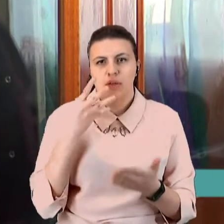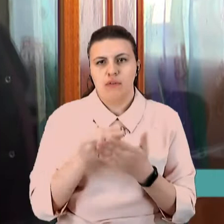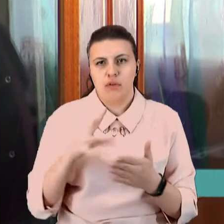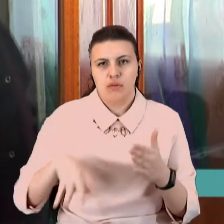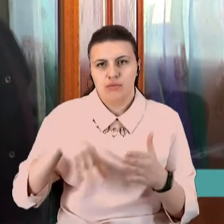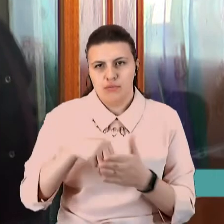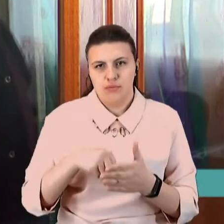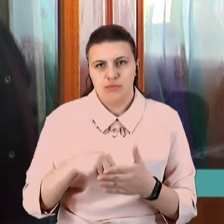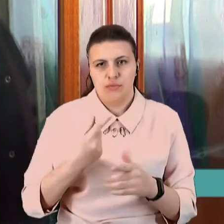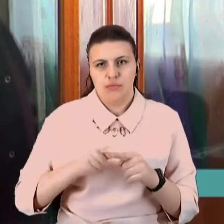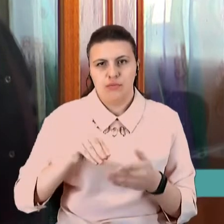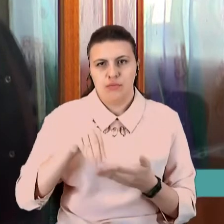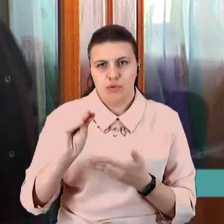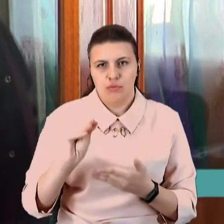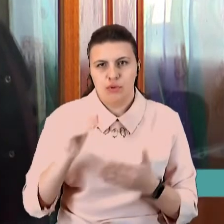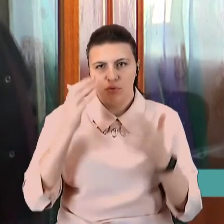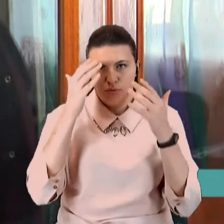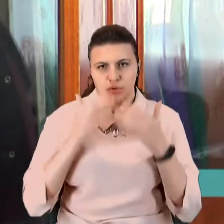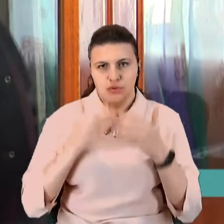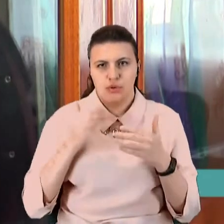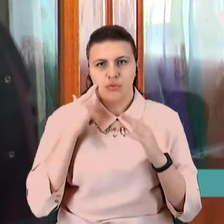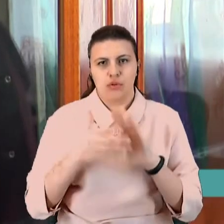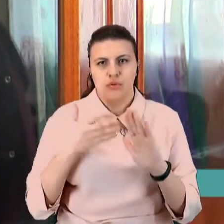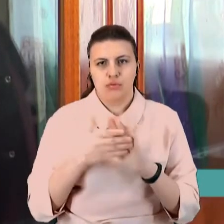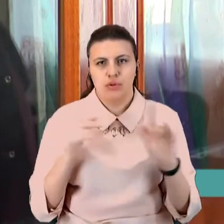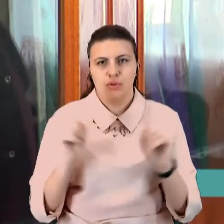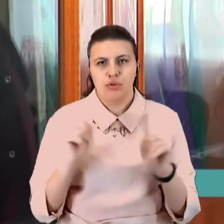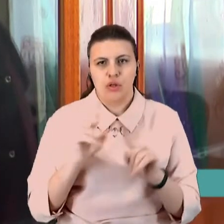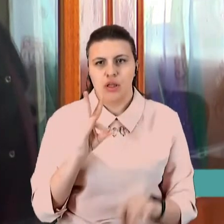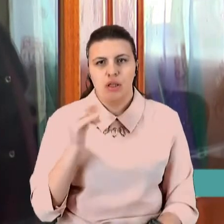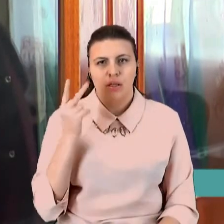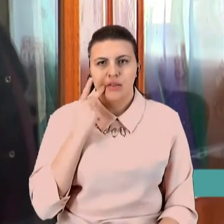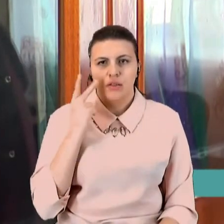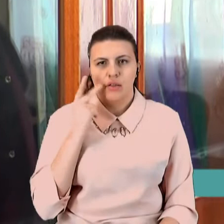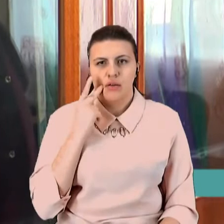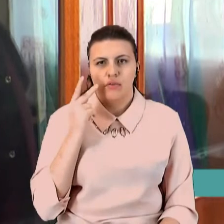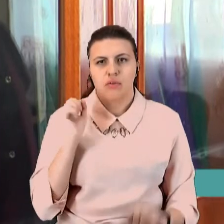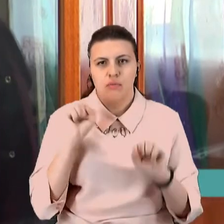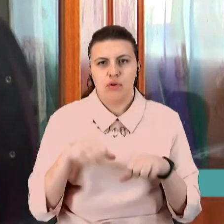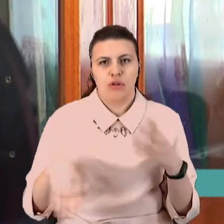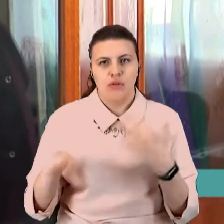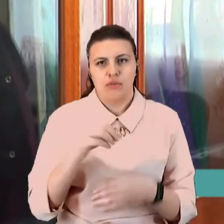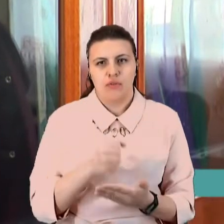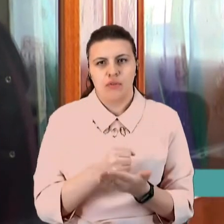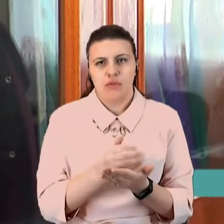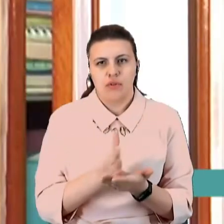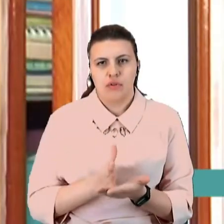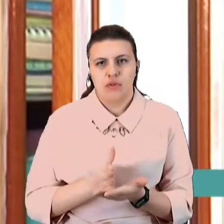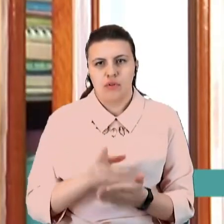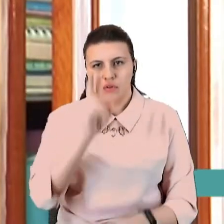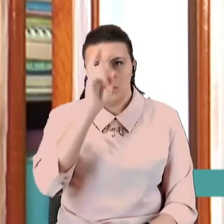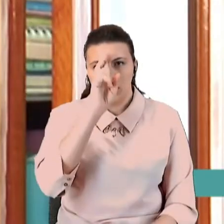щитки. Розуміємо, що не завжди може все бути забезпечено державою.